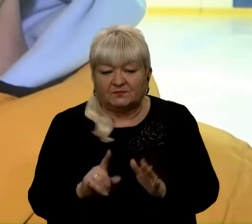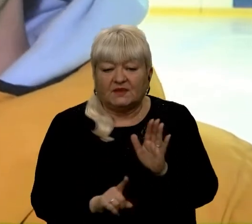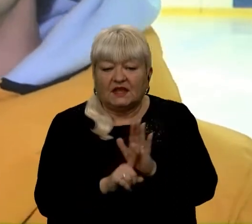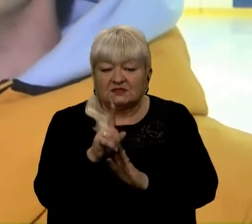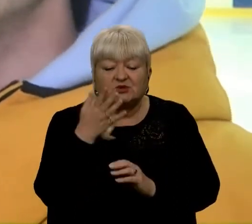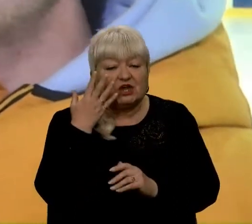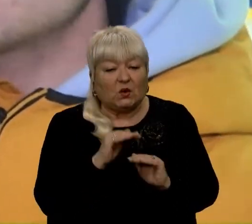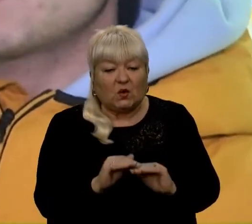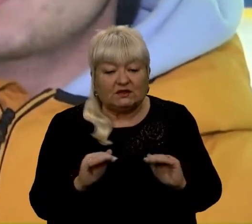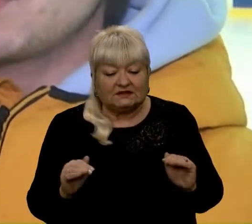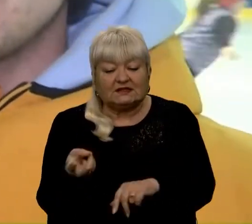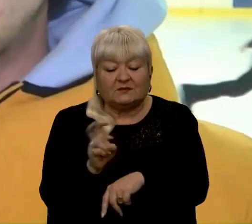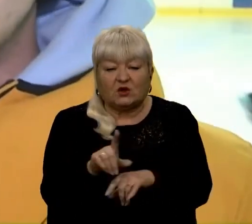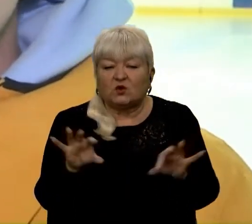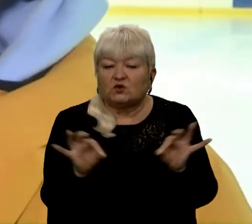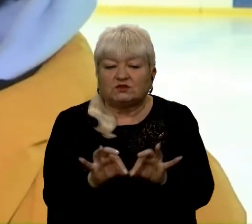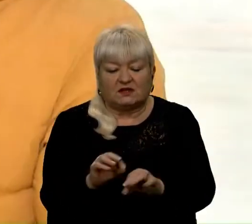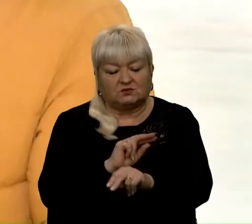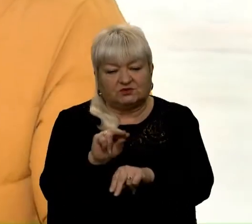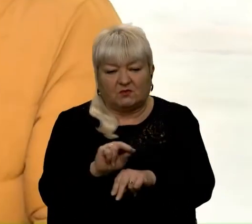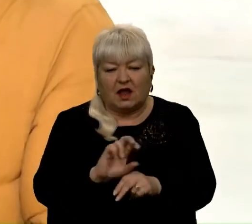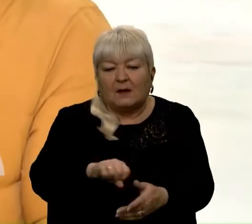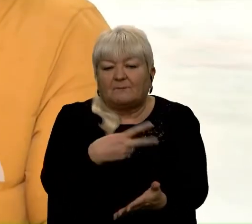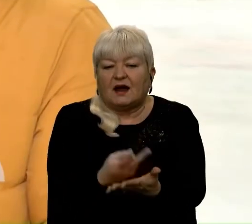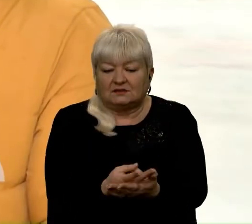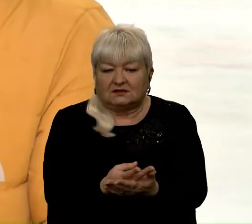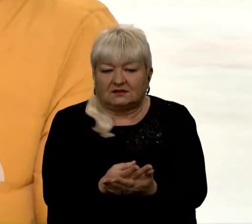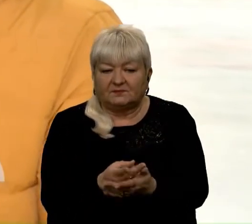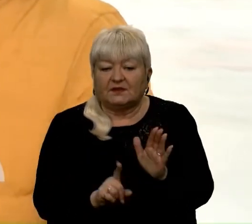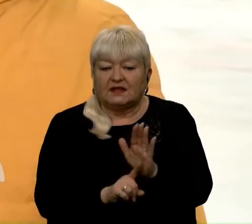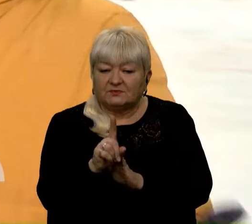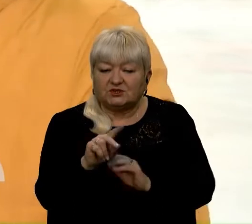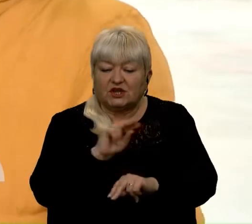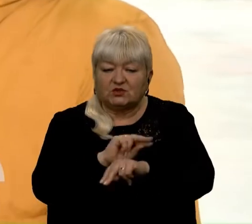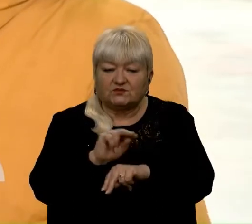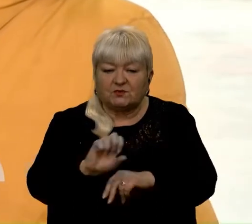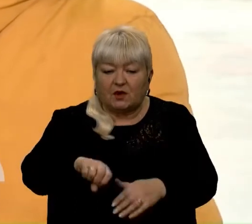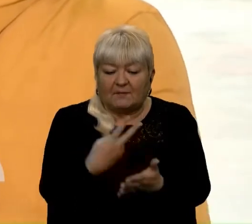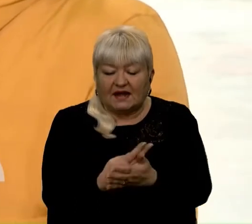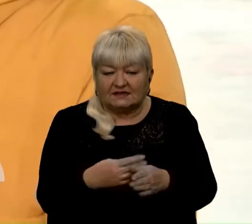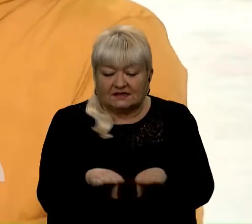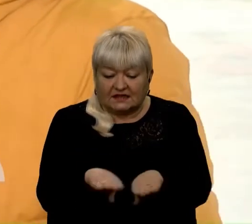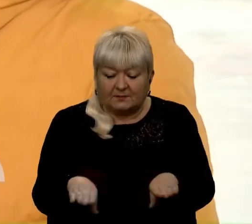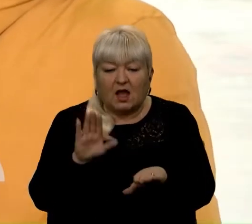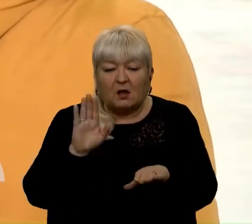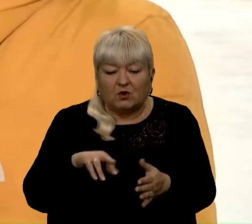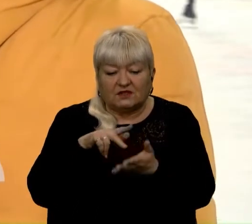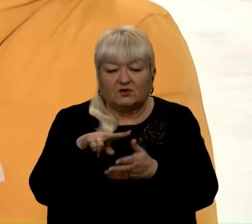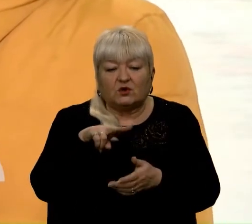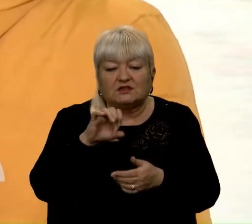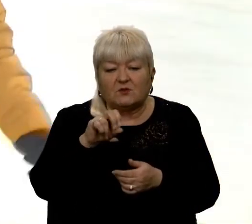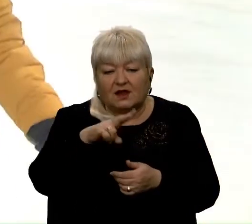приходять, ми одразу і хочемо падати. Спочатку ми вчимо дітей падати на підлозі, а потім ми виходимо на лід,